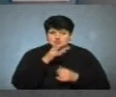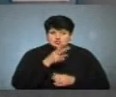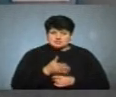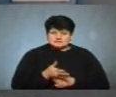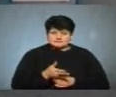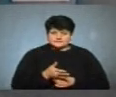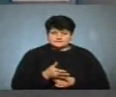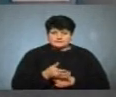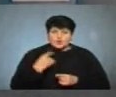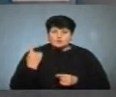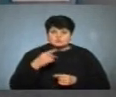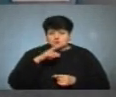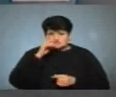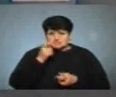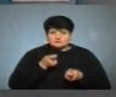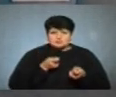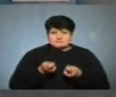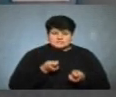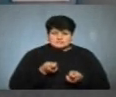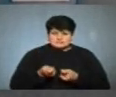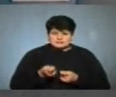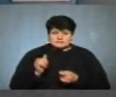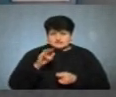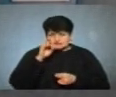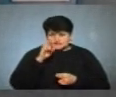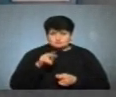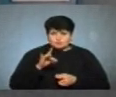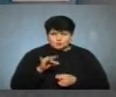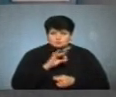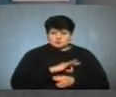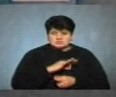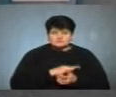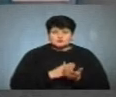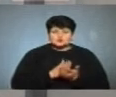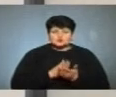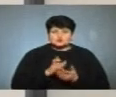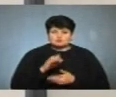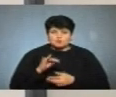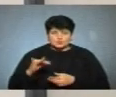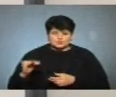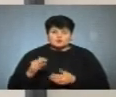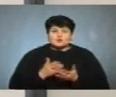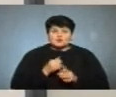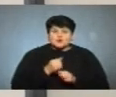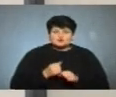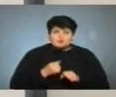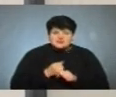обласною державною адміністрацією та Держпоживслужбою розробляється програма «Дітям